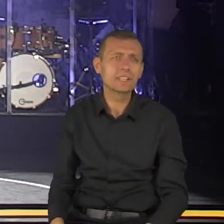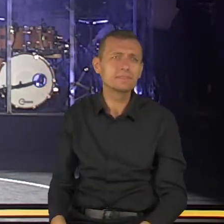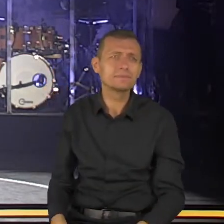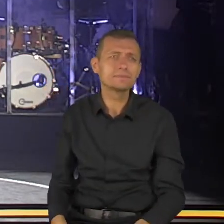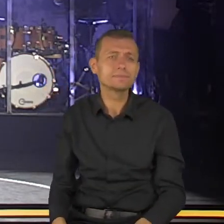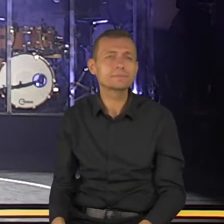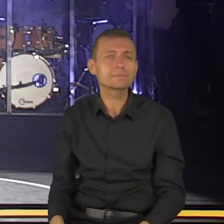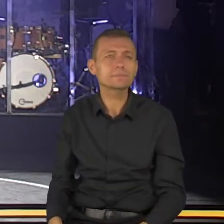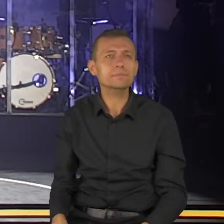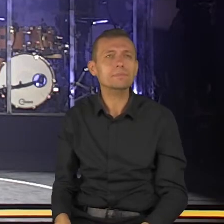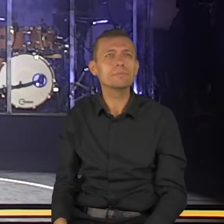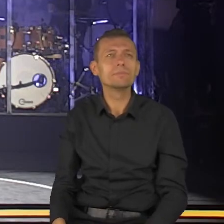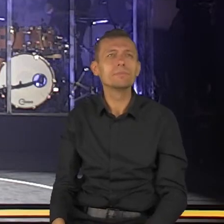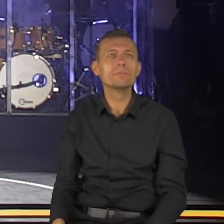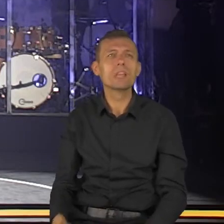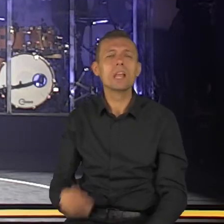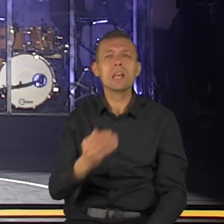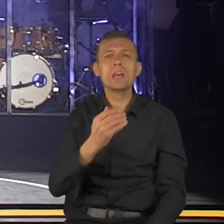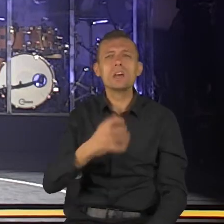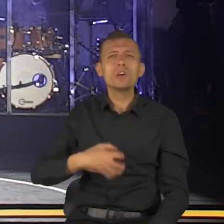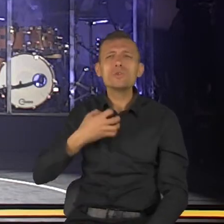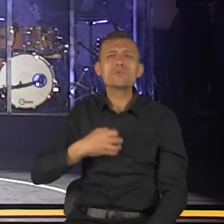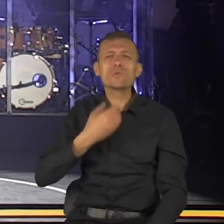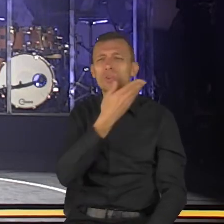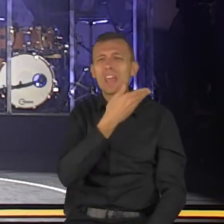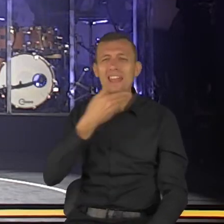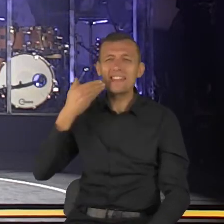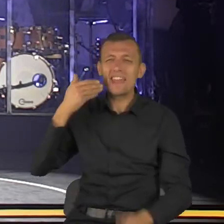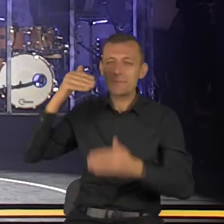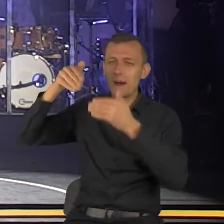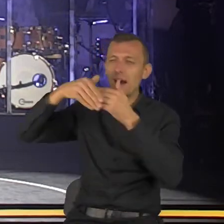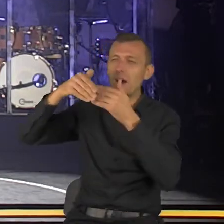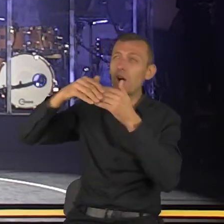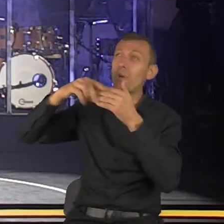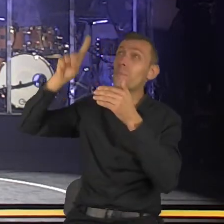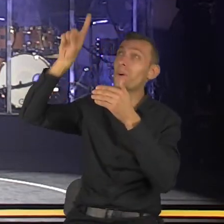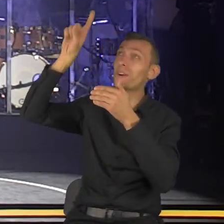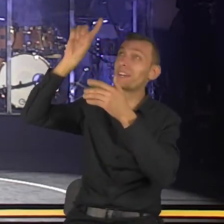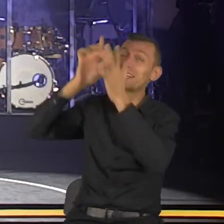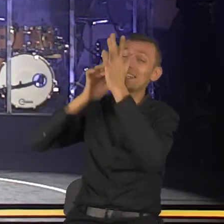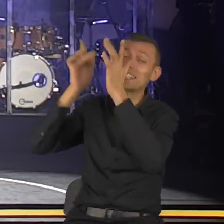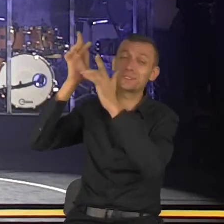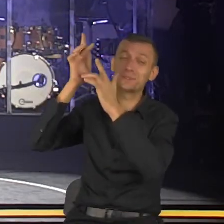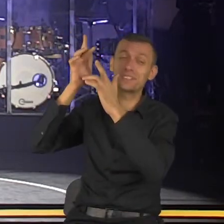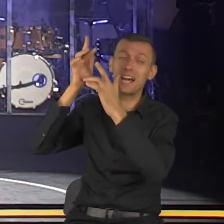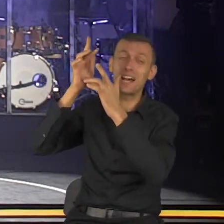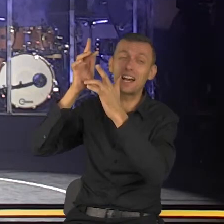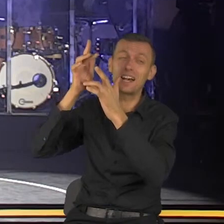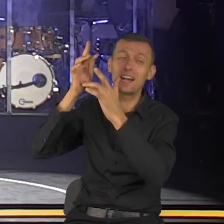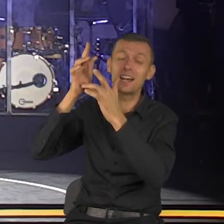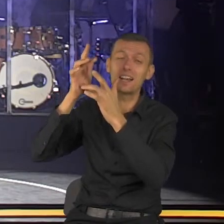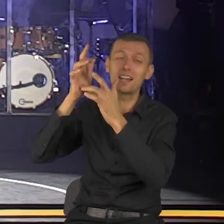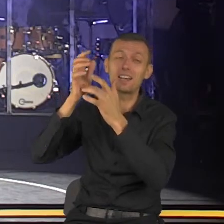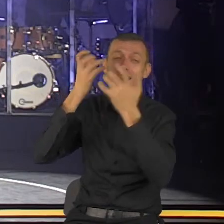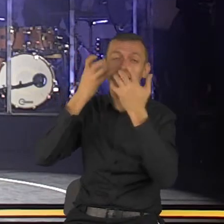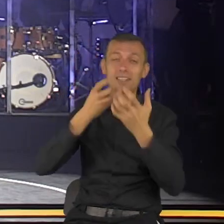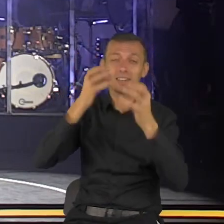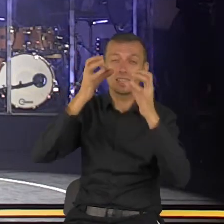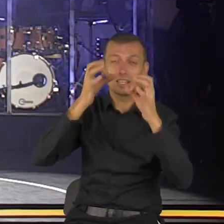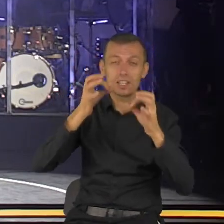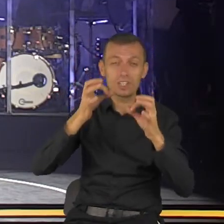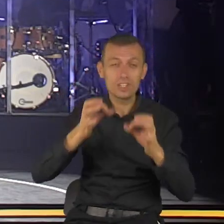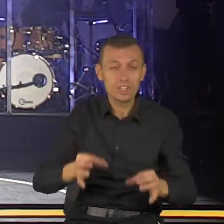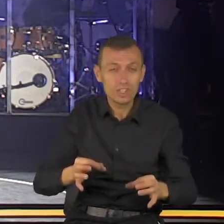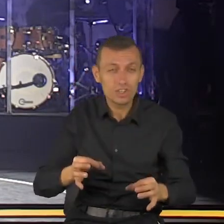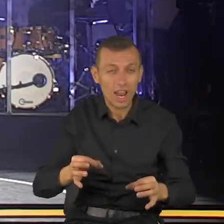którym jest Jezus, to Panie, niech dzisiejszy dzień będzie dniem zaproszenia Go do swojego życia,